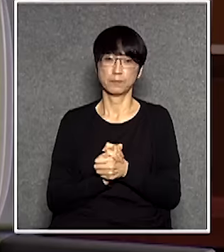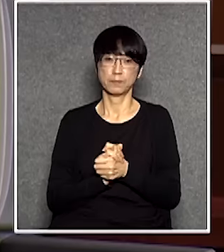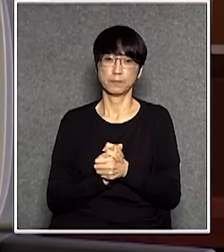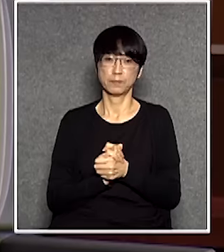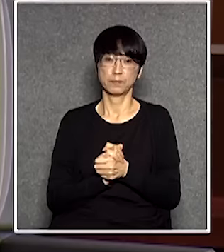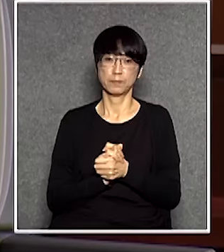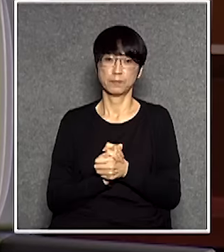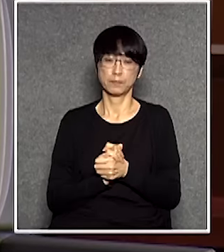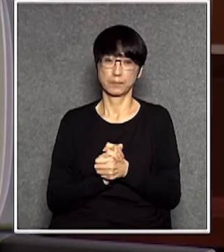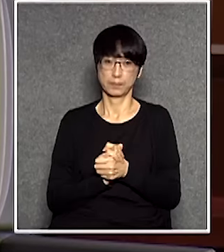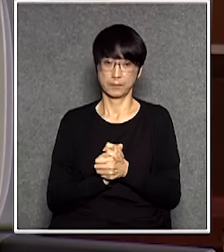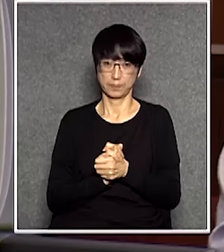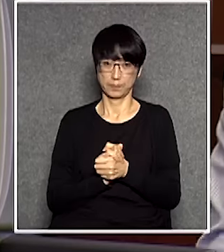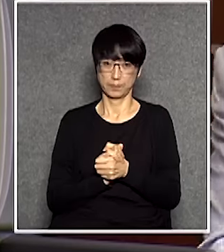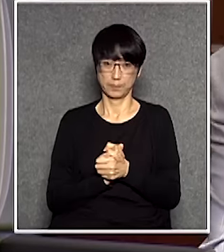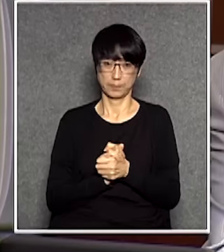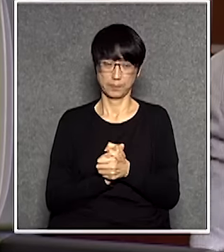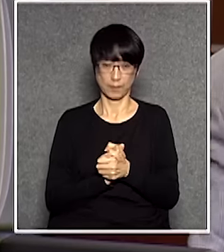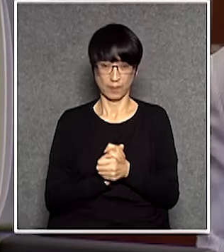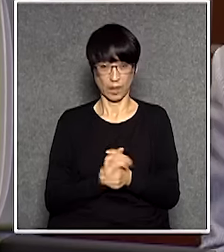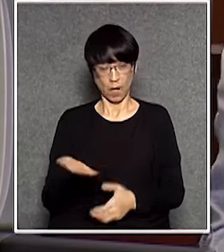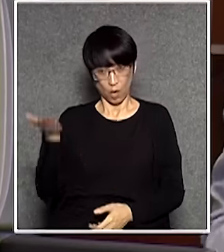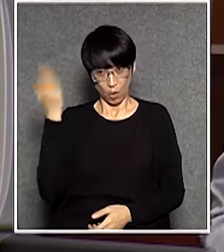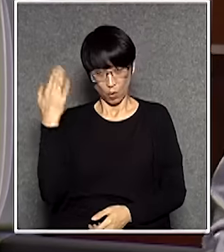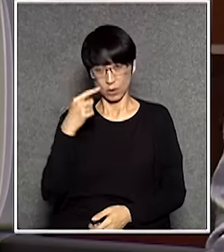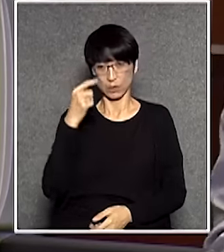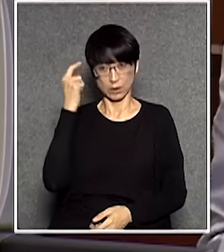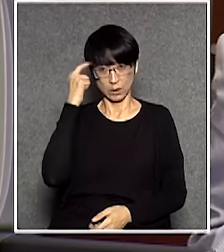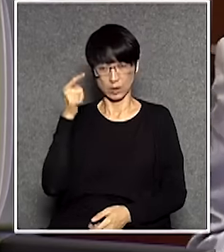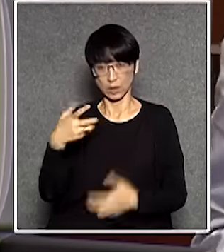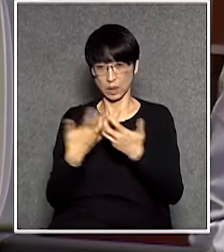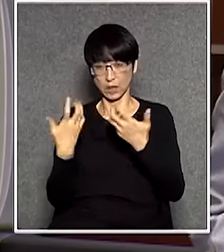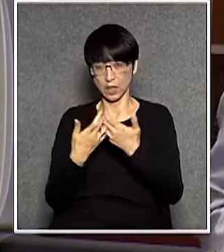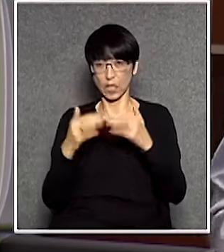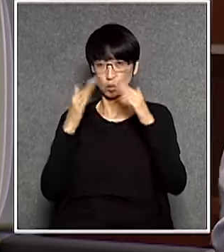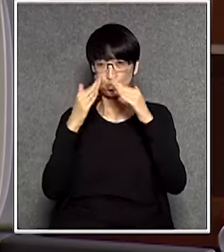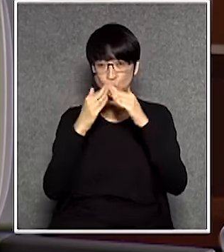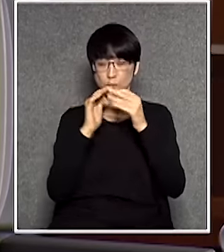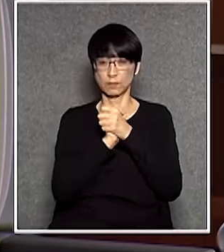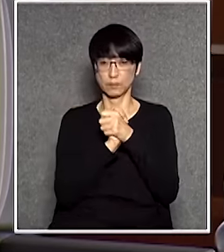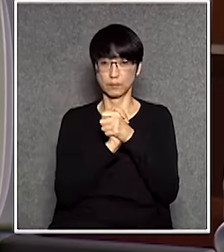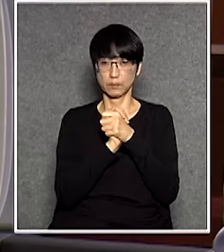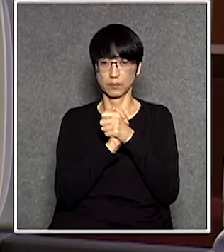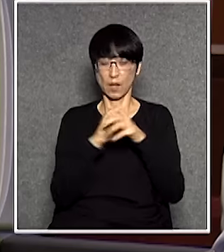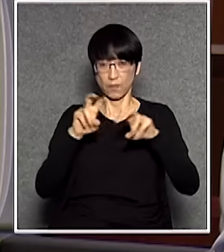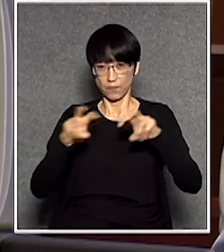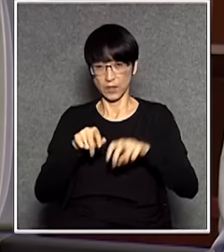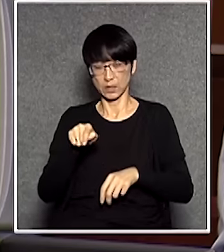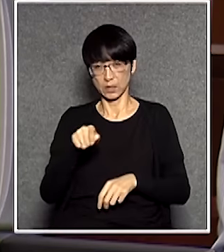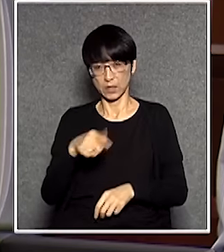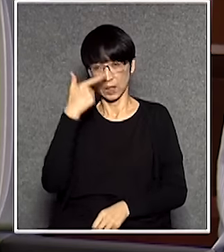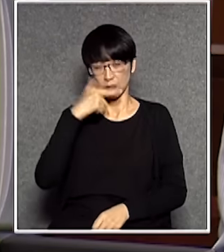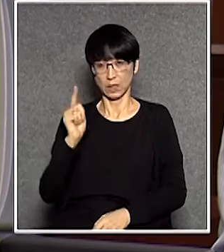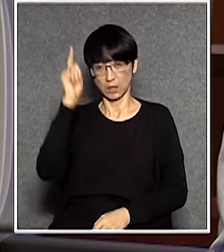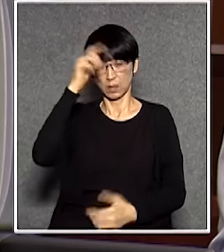其實很早之前這個審計署沒揭發這個新空管